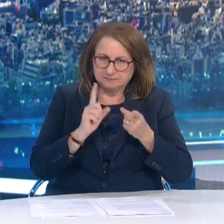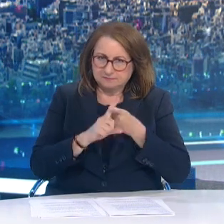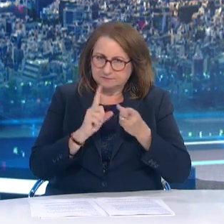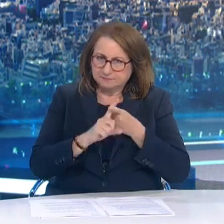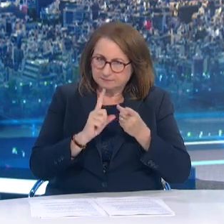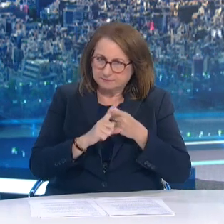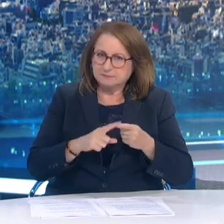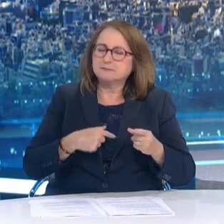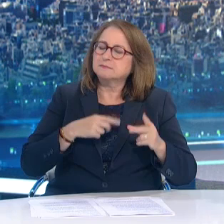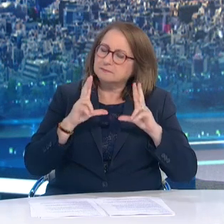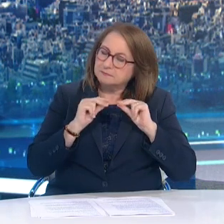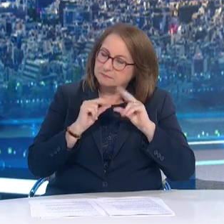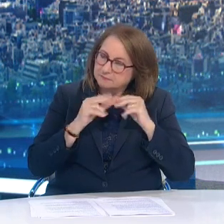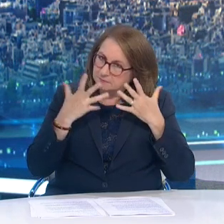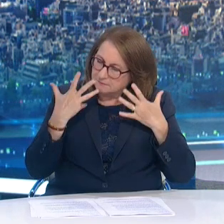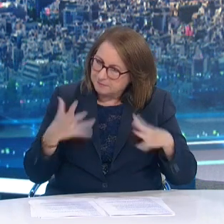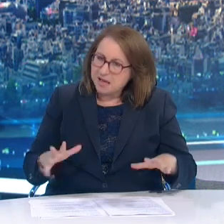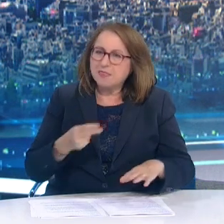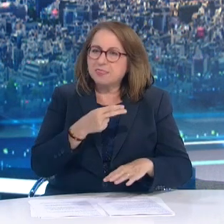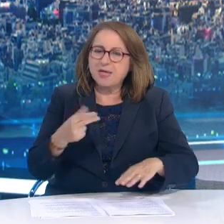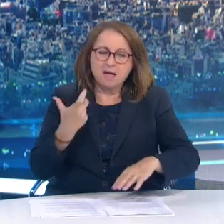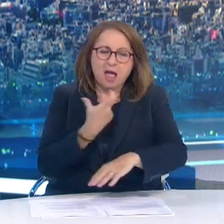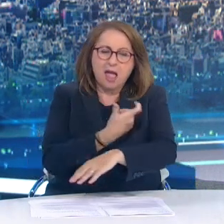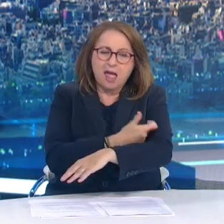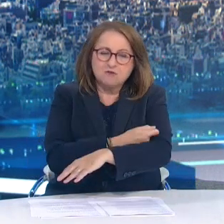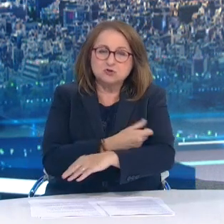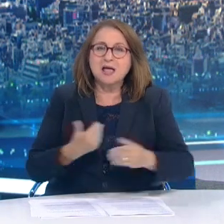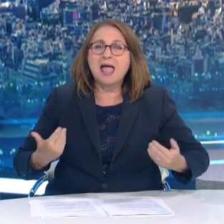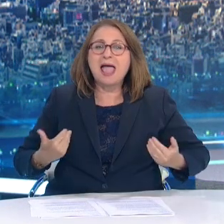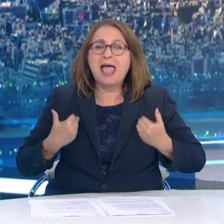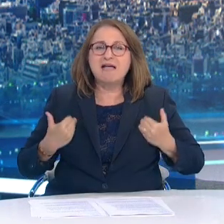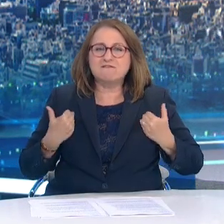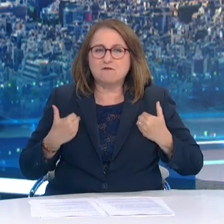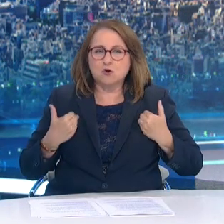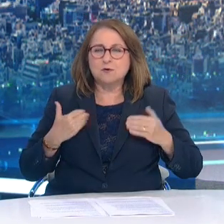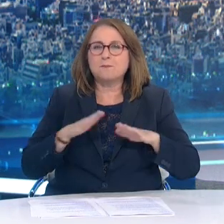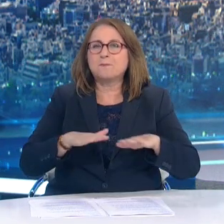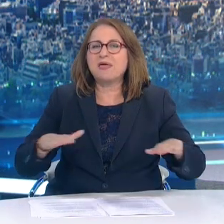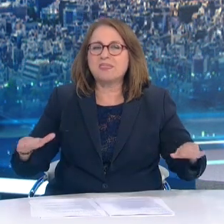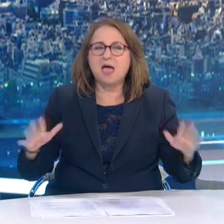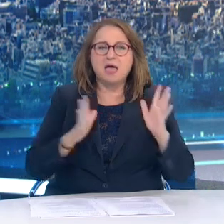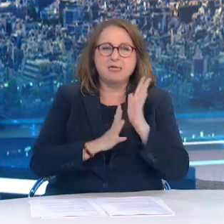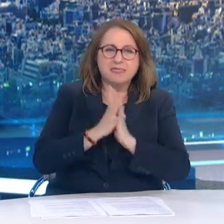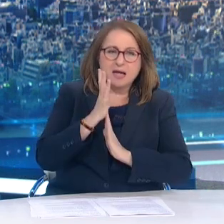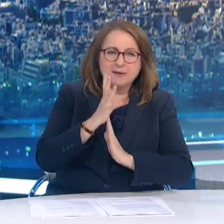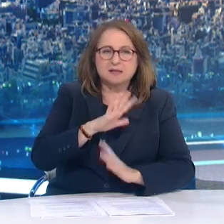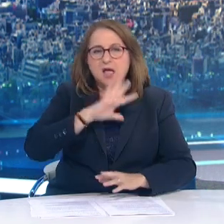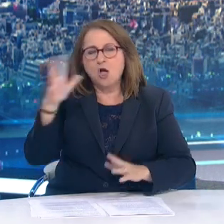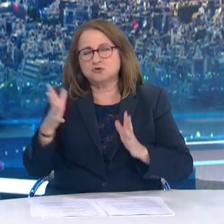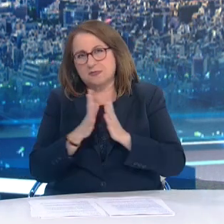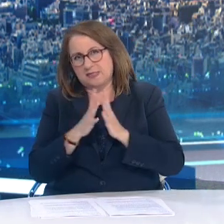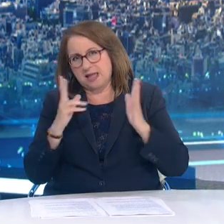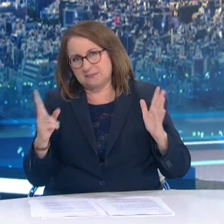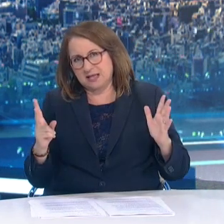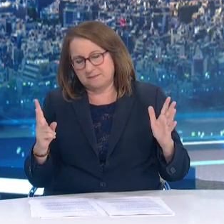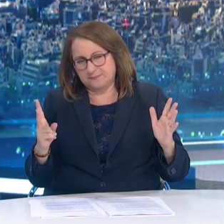ενημέρωσης Συζητήθηκε το θέμα εμβολιασμού Των εφήβων ιδιαίτερα των παιδιών 15-17 ετών Δεν